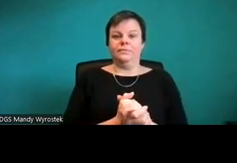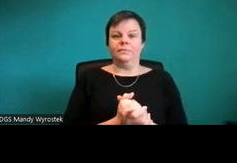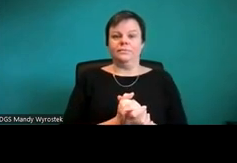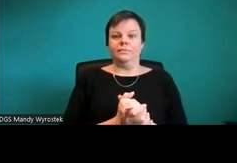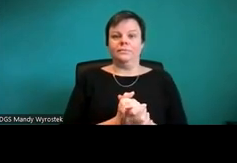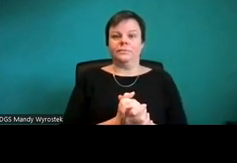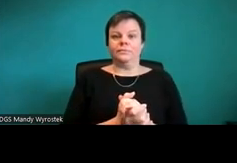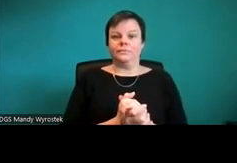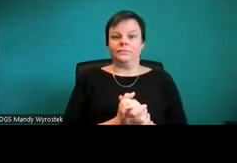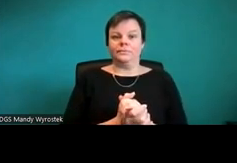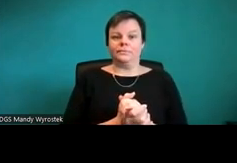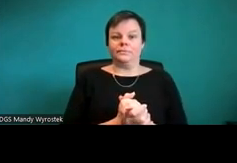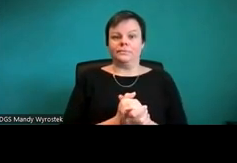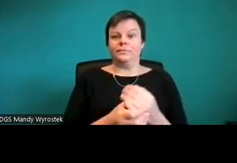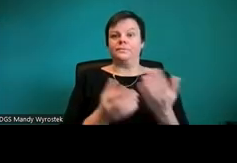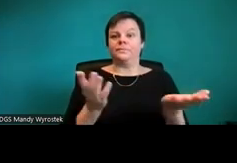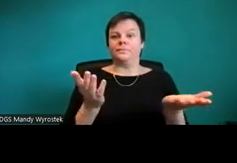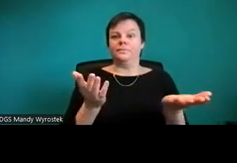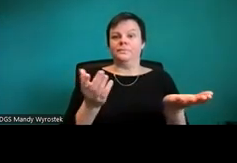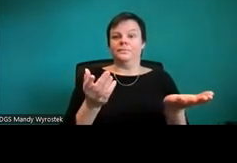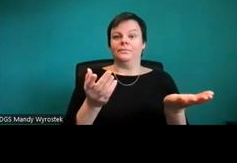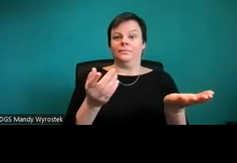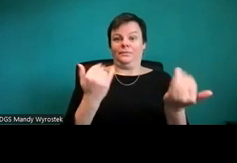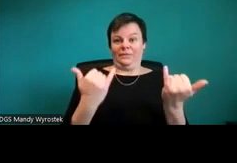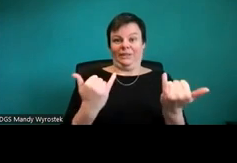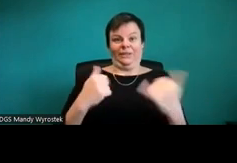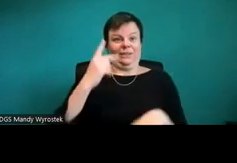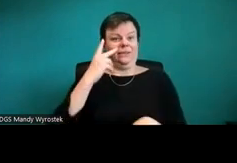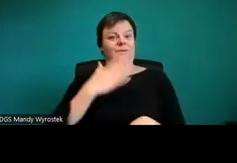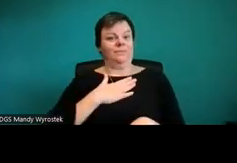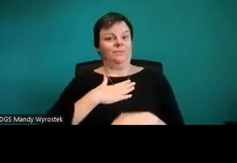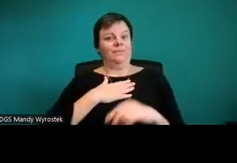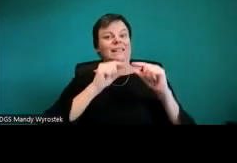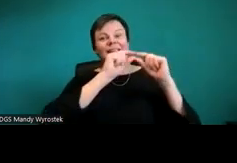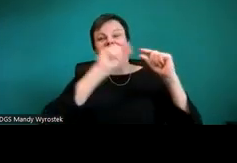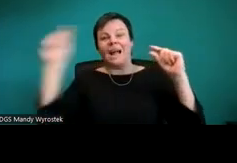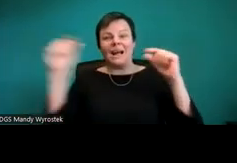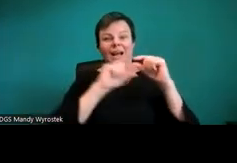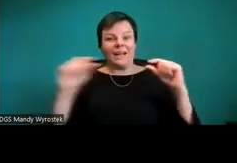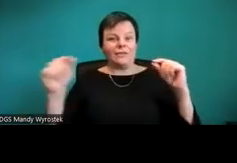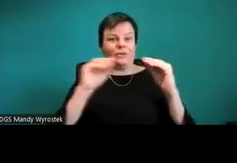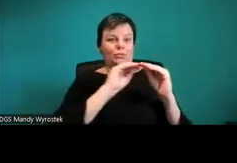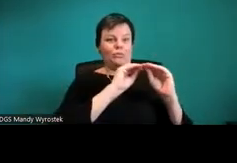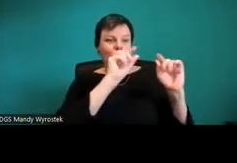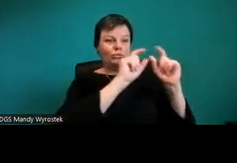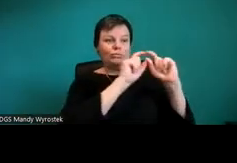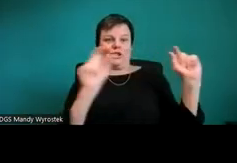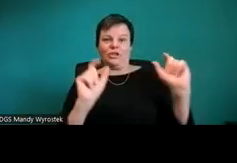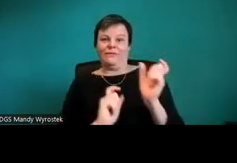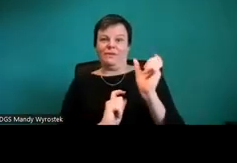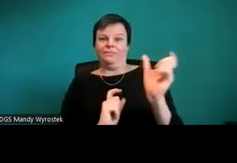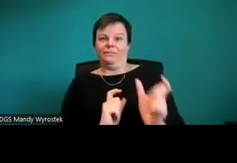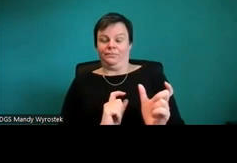Und dann habe ich hier meine Zeilenüberschrift. Das heißt, das, was als Header Cell